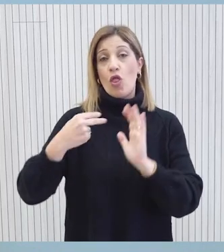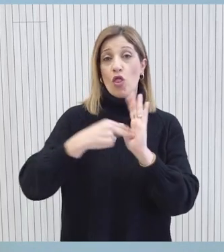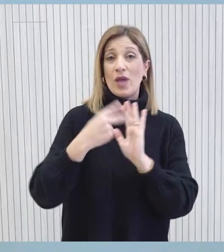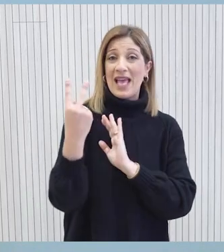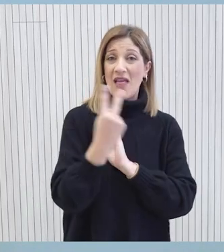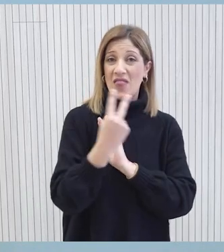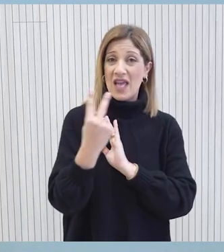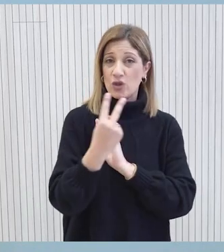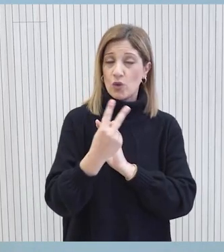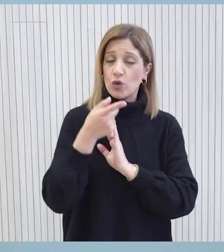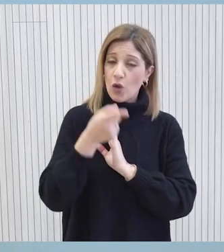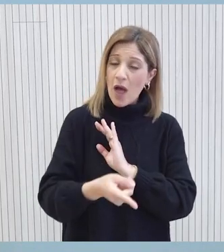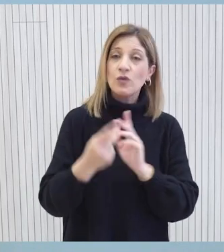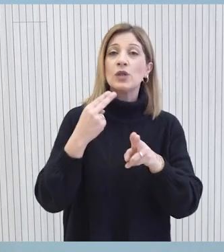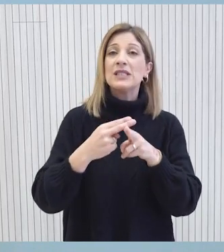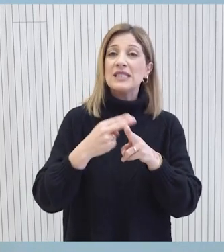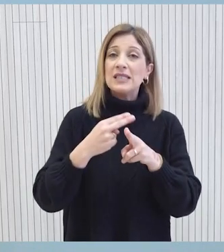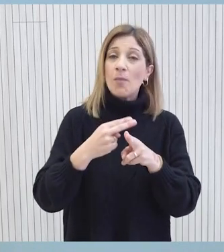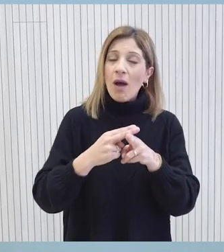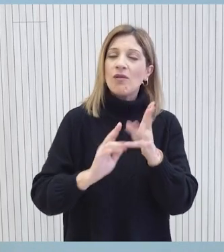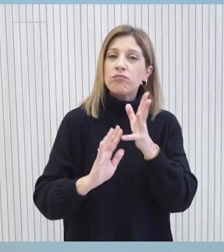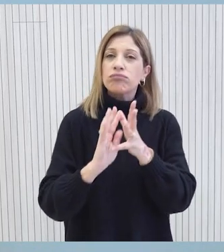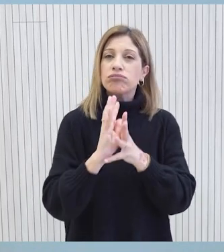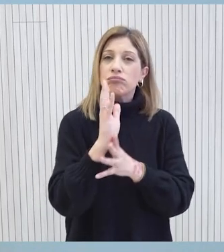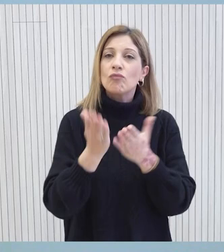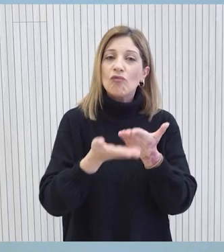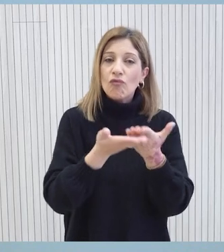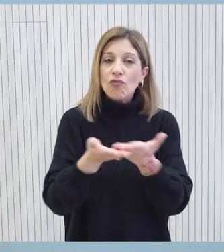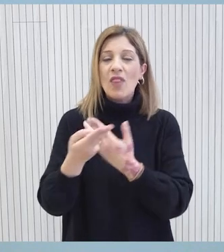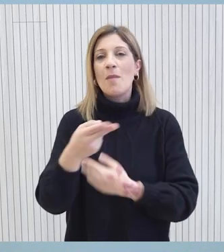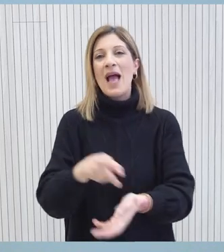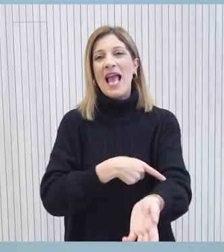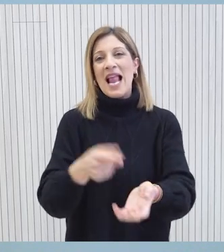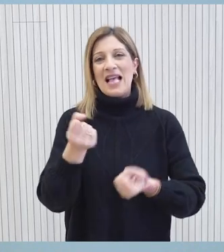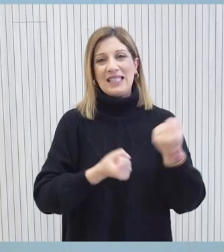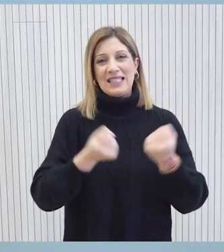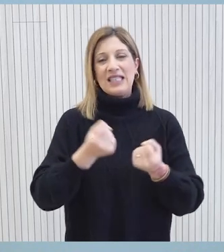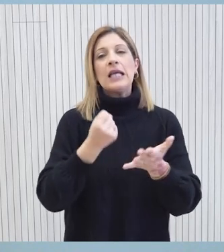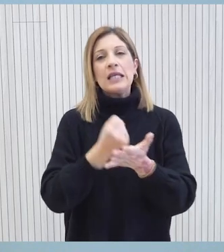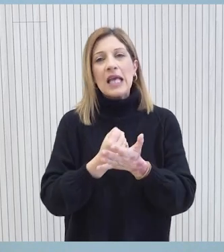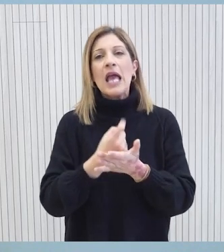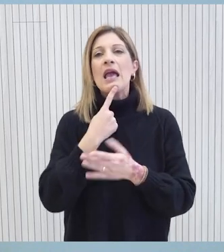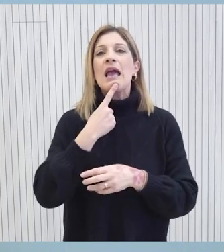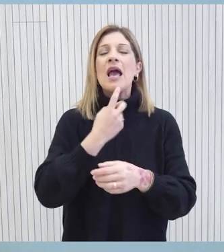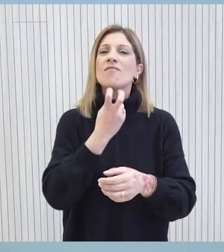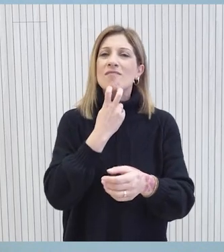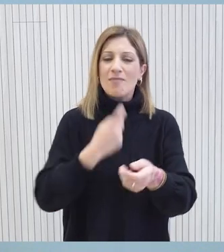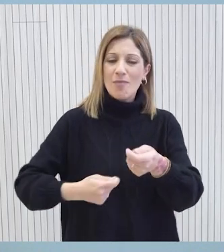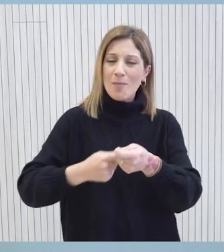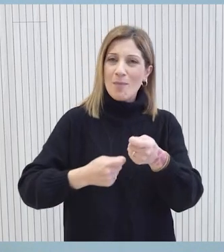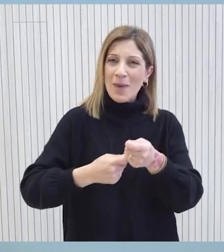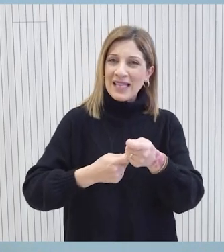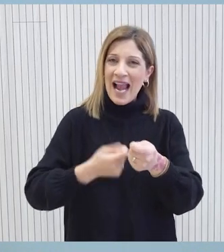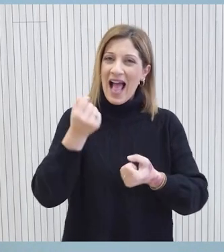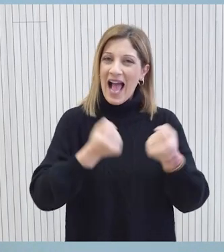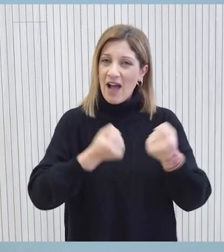είναι πρόριλη η συμβολή τους στην κατακόρυφη αύξηση των αμυγός ηλεκτρικών οχημάτων και των υβρητικών με ρευματολήπτη. Παρ' όλα